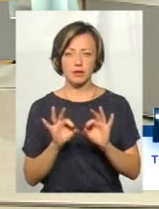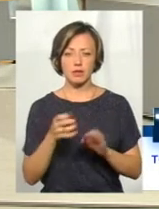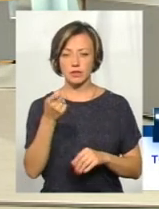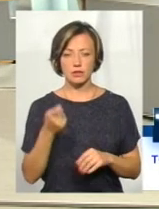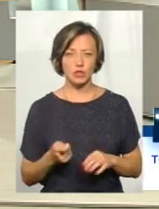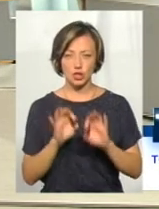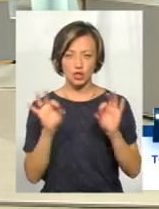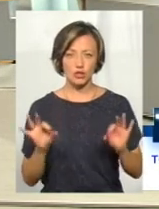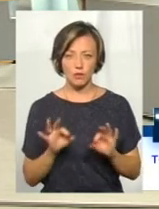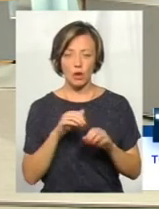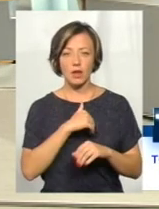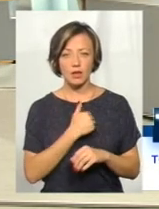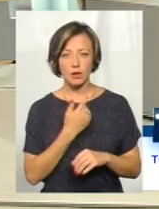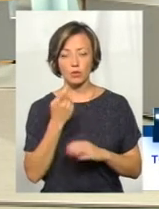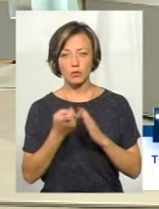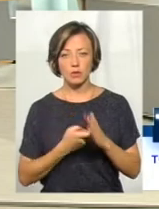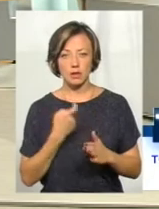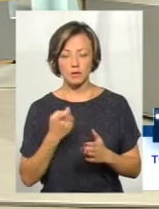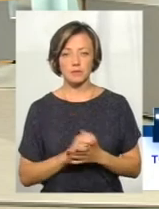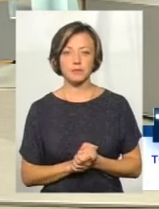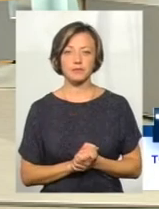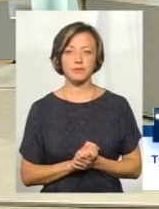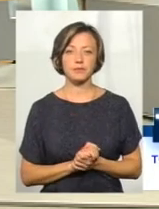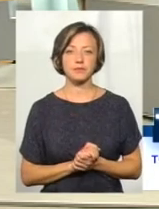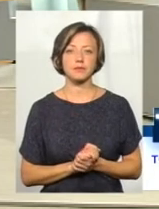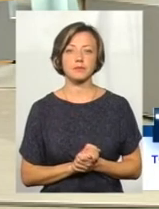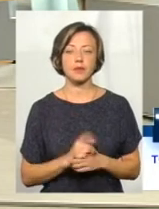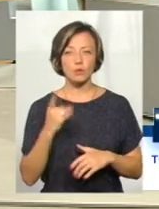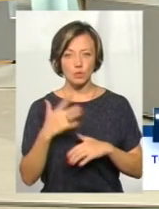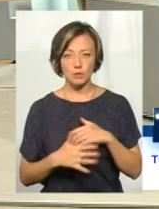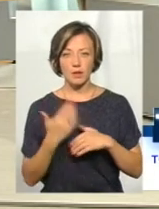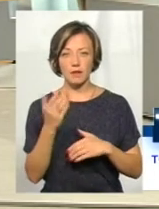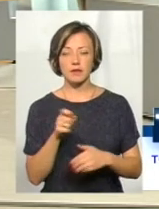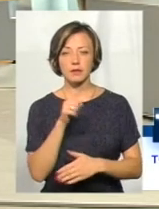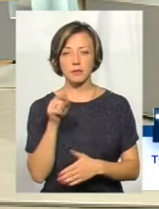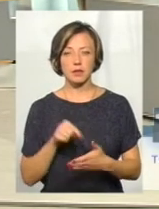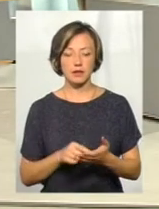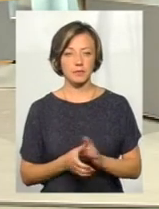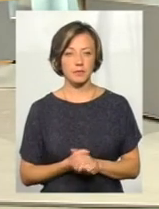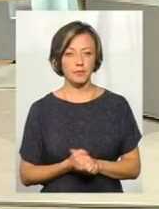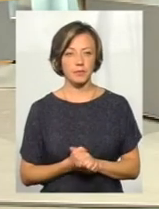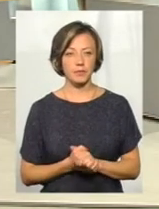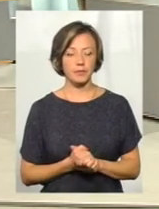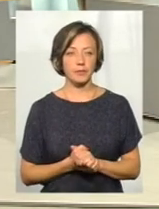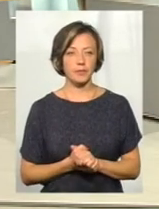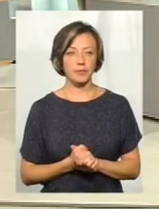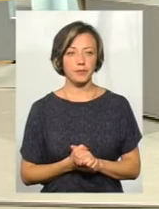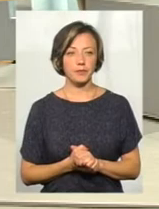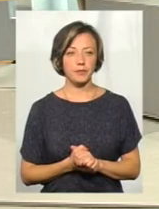нічого. От хотіла я згадати. Добре, ми зрозуміли ваше питання, дякуємо. Пані Ольга, це знову до вас. Дякую.